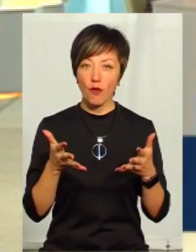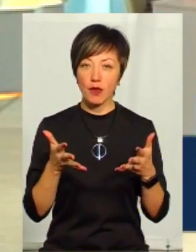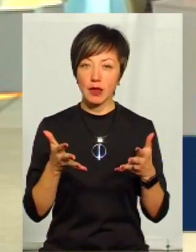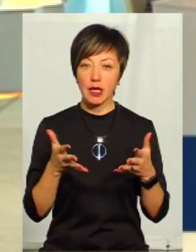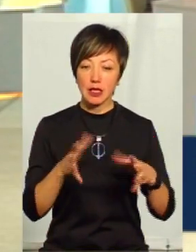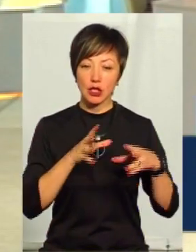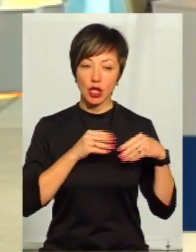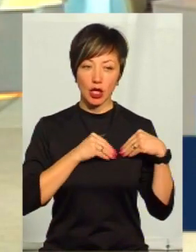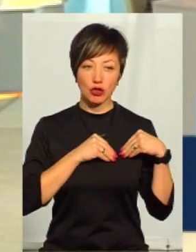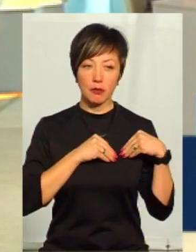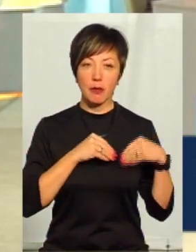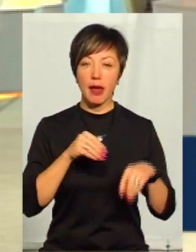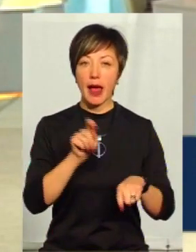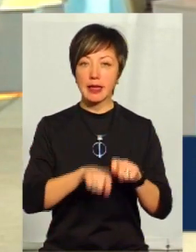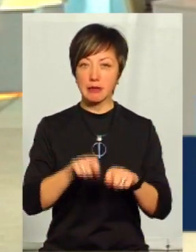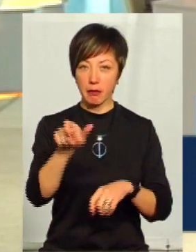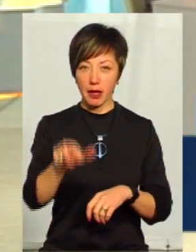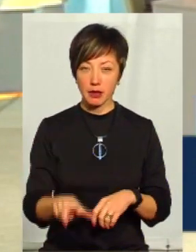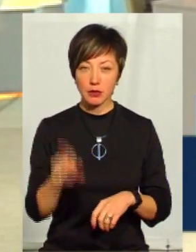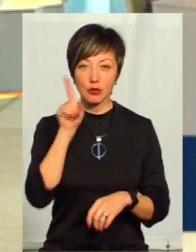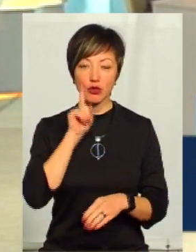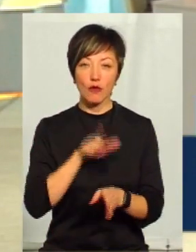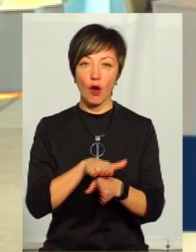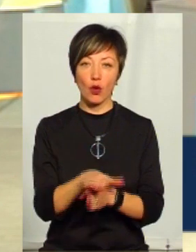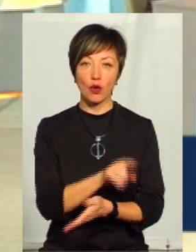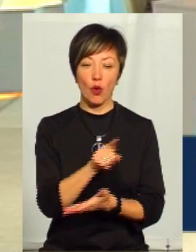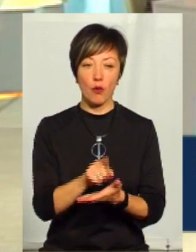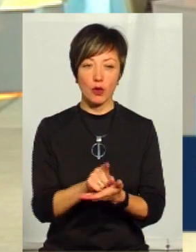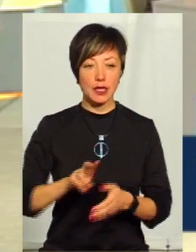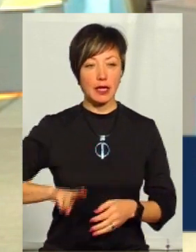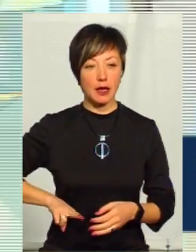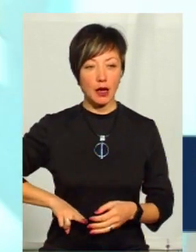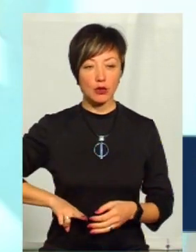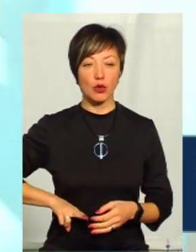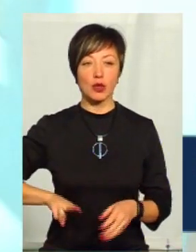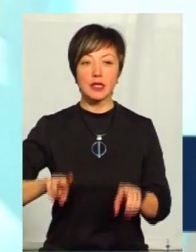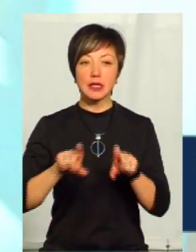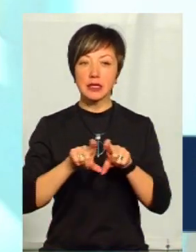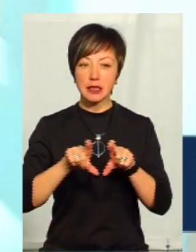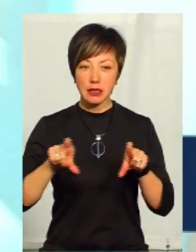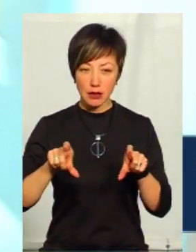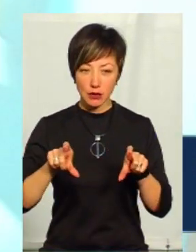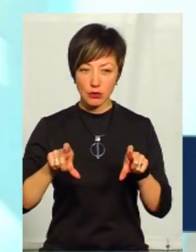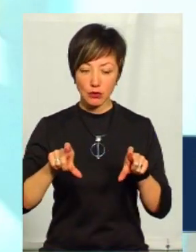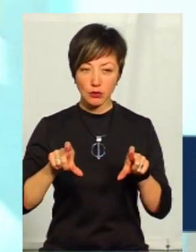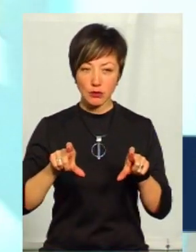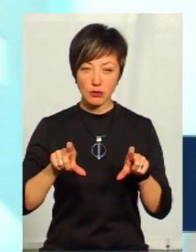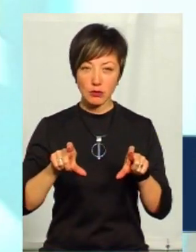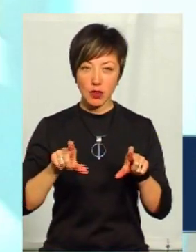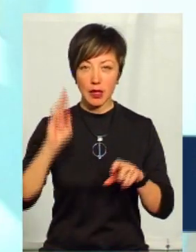з нашим експертом. Це тимчасово виконуючий обов'язки директора комунального неприбуткового